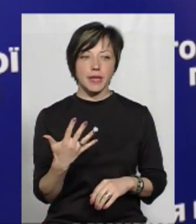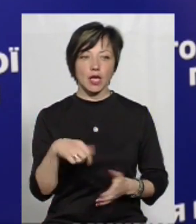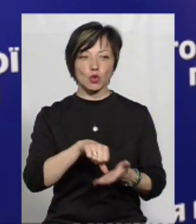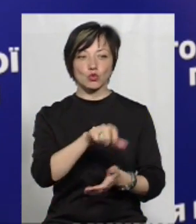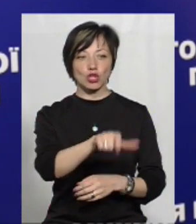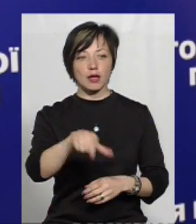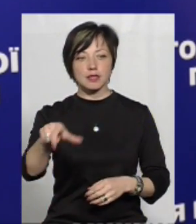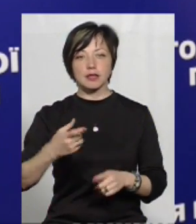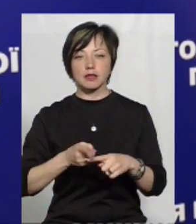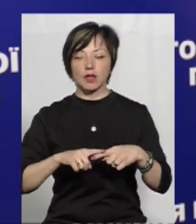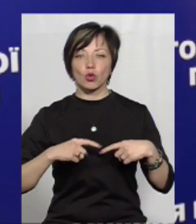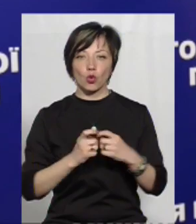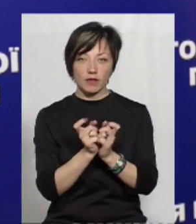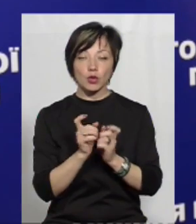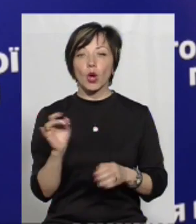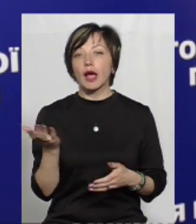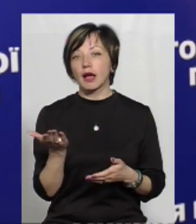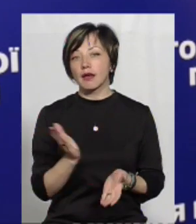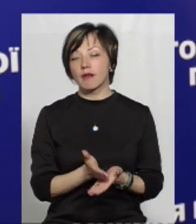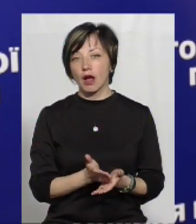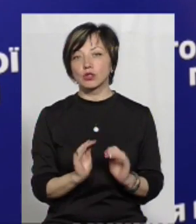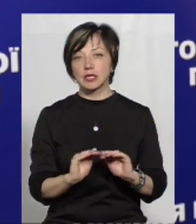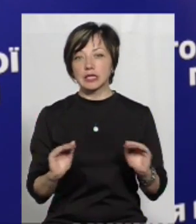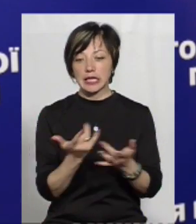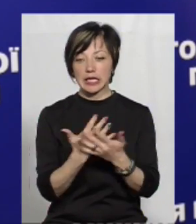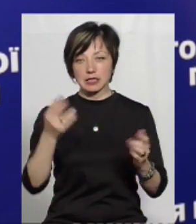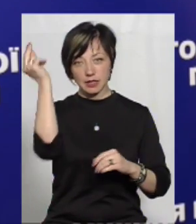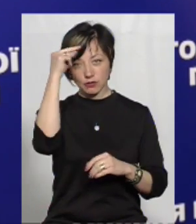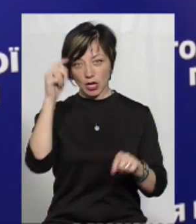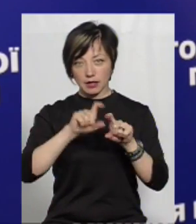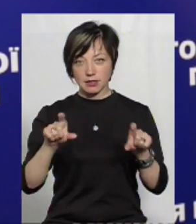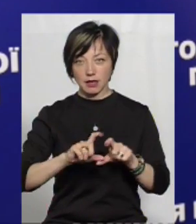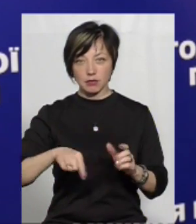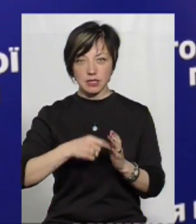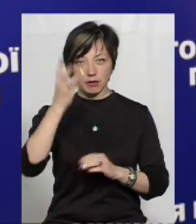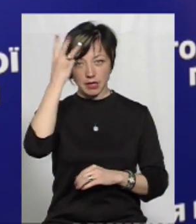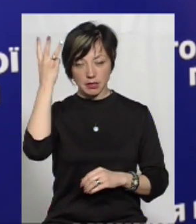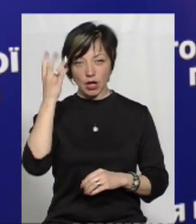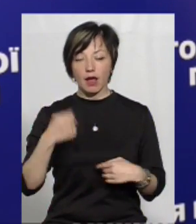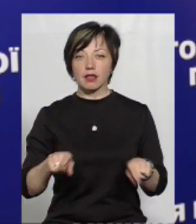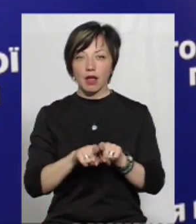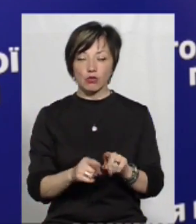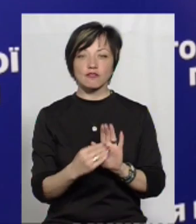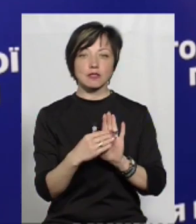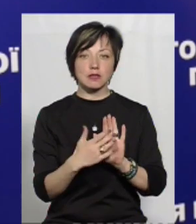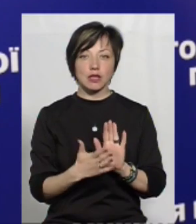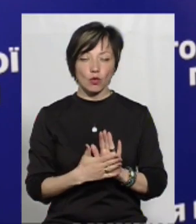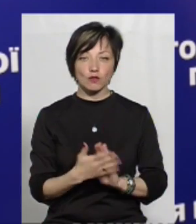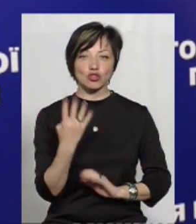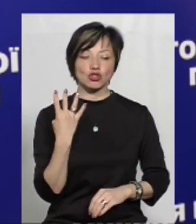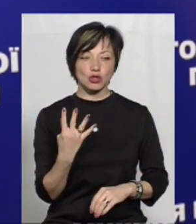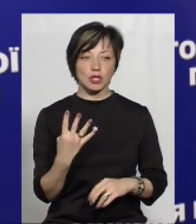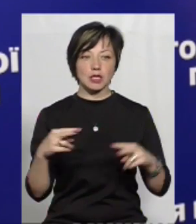учасників даного конфлікту, які являються учнями різних навчальних закладів міста Хмельницького. Також встановлено 4